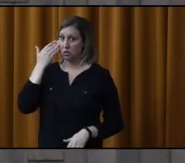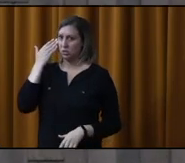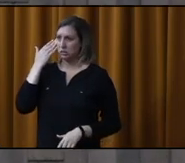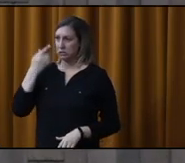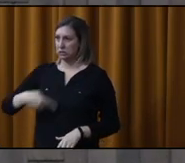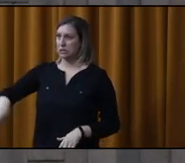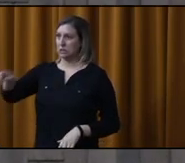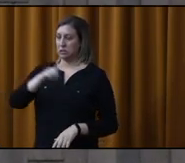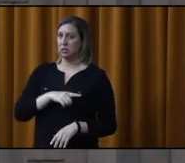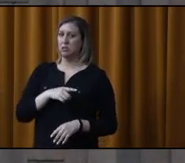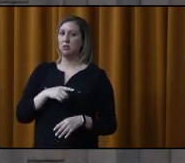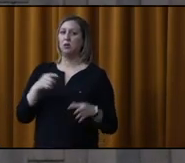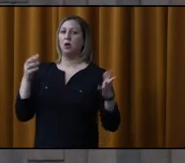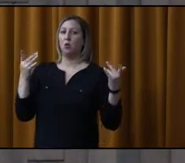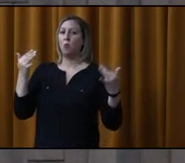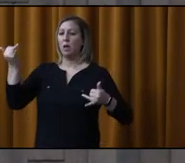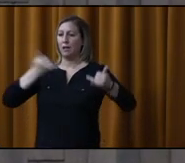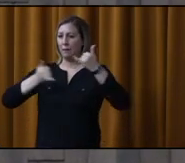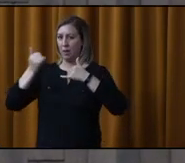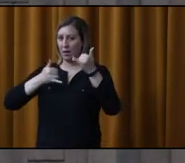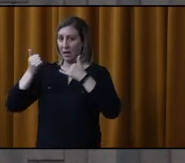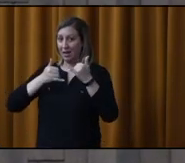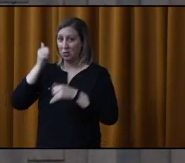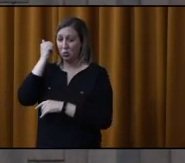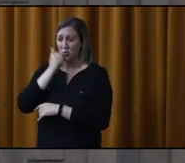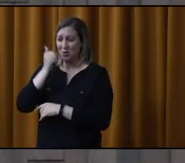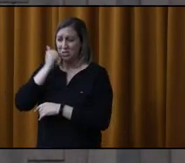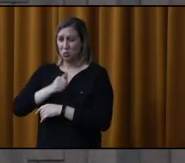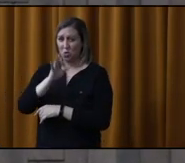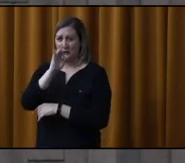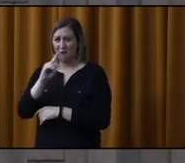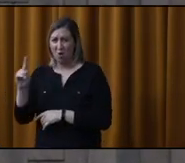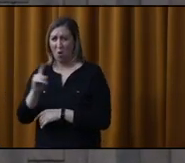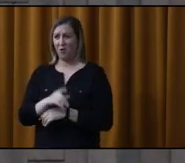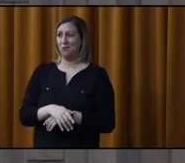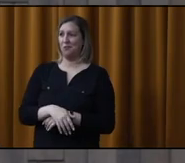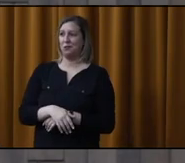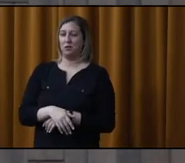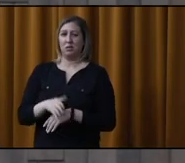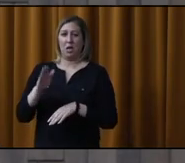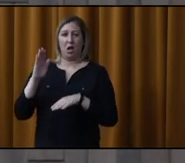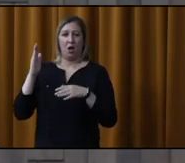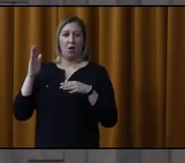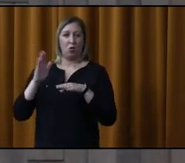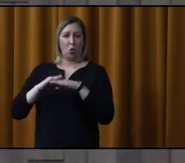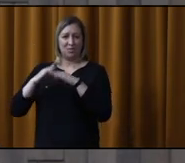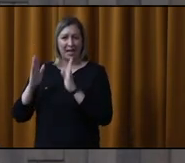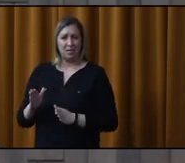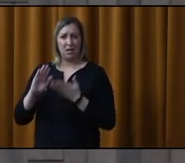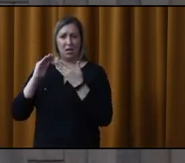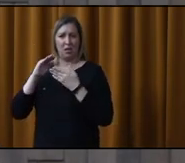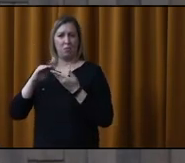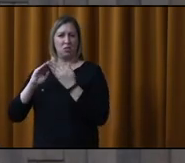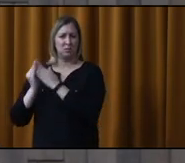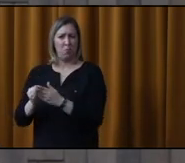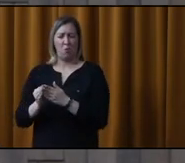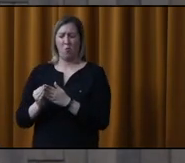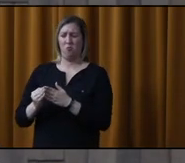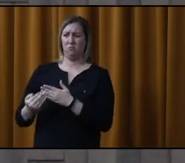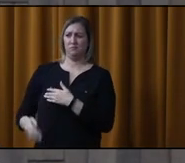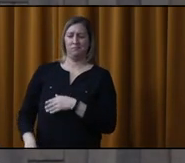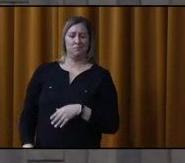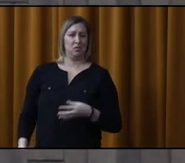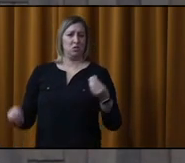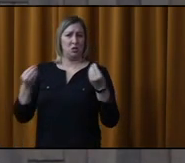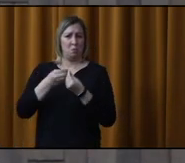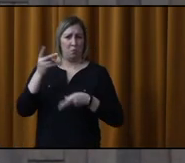dans tout le quartier d'appels qu'on a à tous les jours, au 911, les conseillers municipaux, on se fait énormément interpeller par